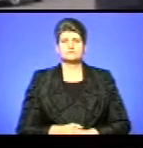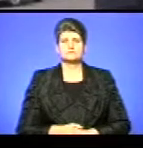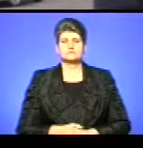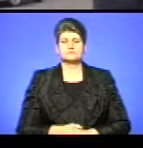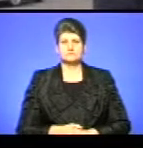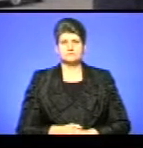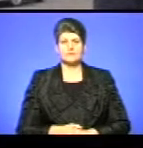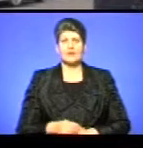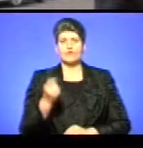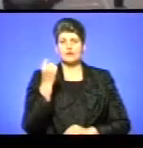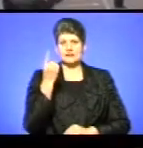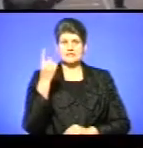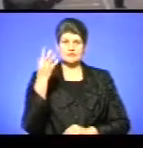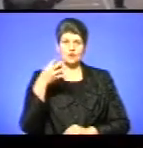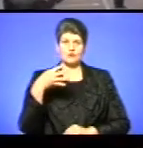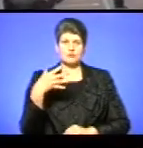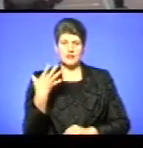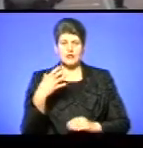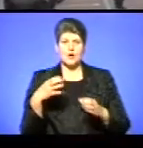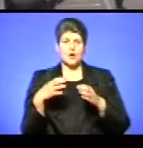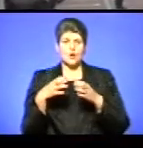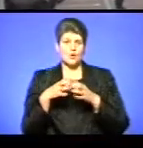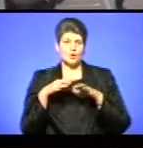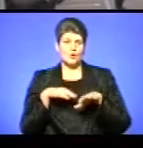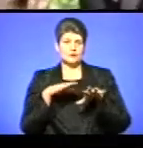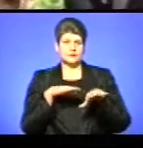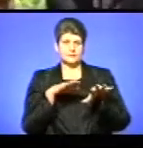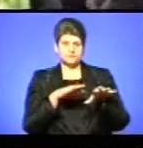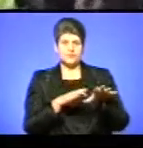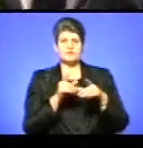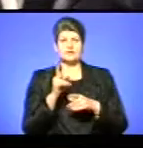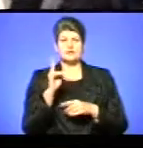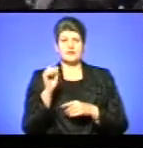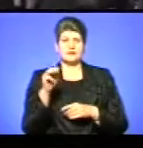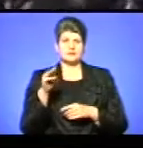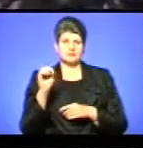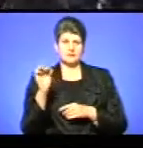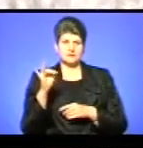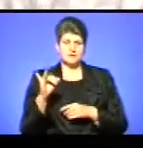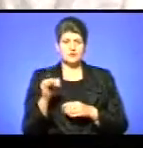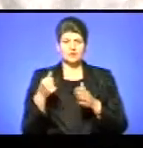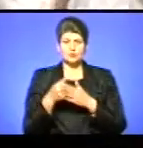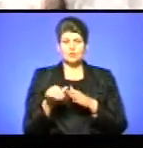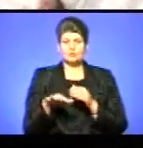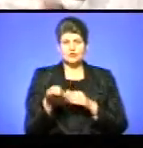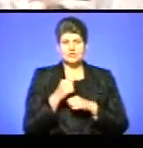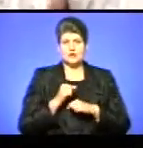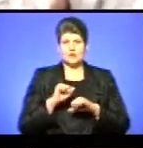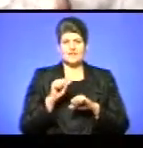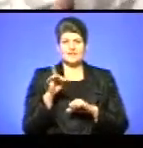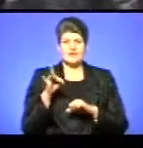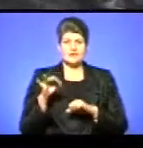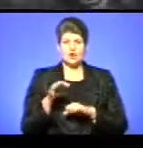Об 11.45 колона Тернополяна рушила від Архікатедрального собору до площі Героїв Євромайдану.